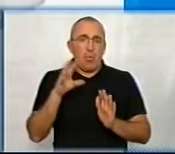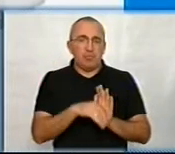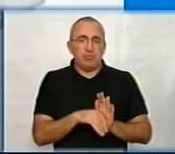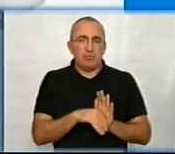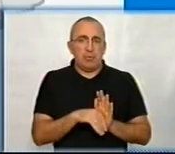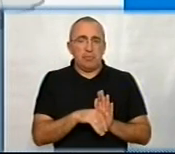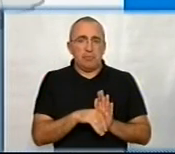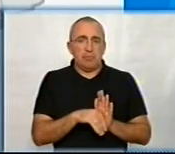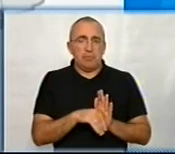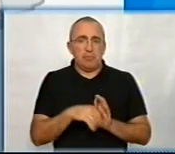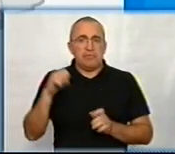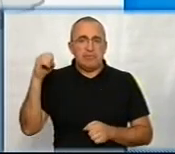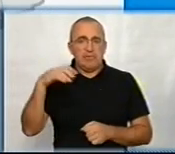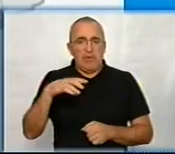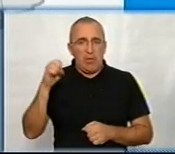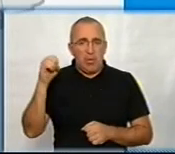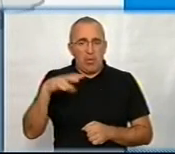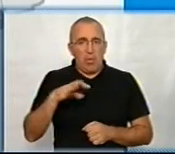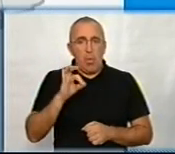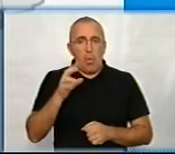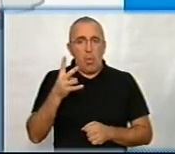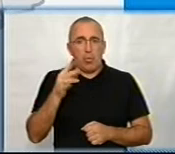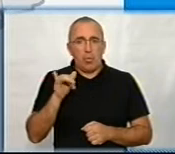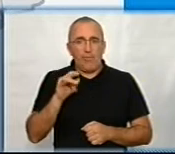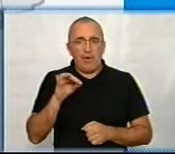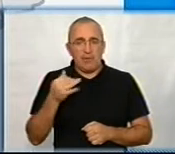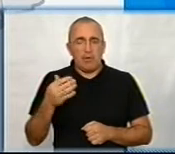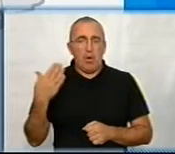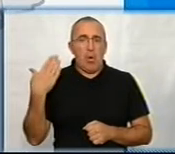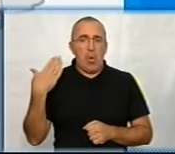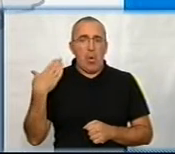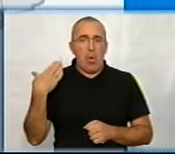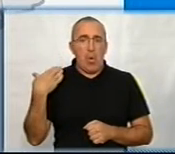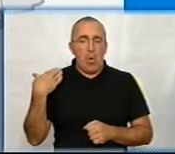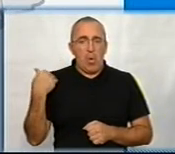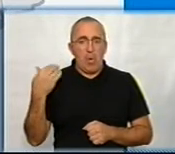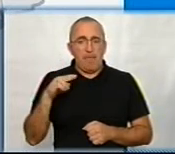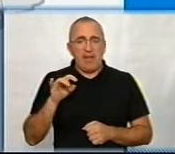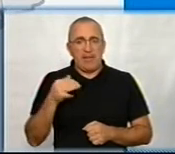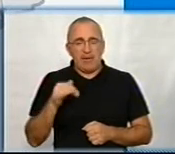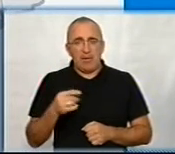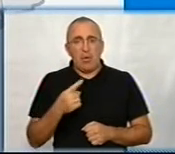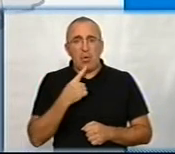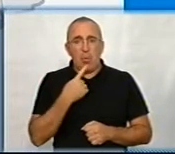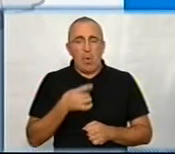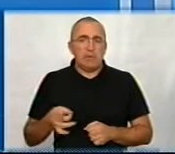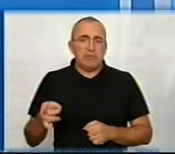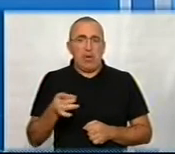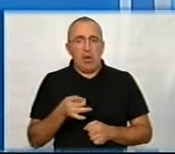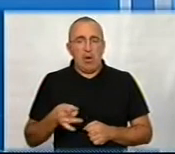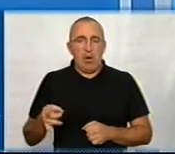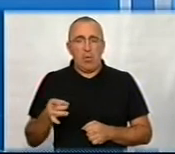Світловодський, Онуфріївський, Олександрійський, Петрівський, Долинський райони.